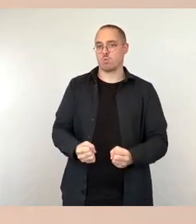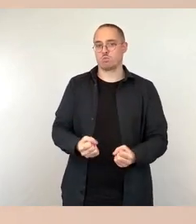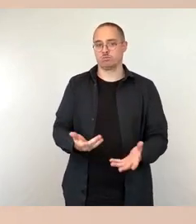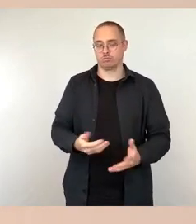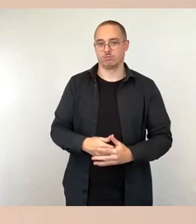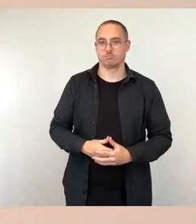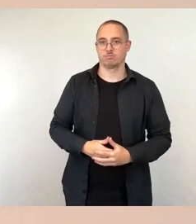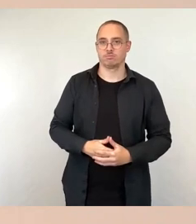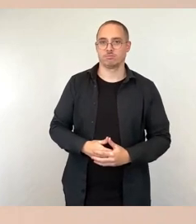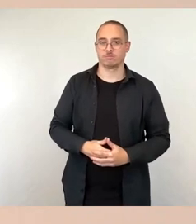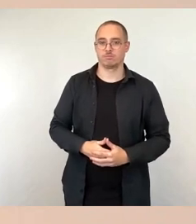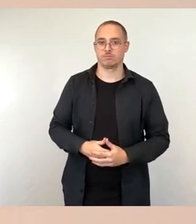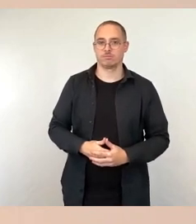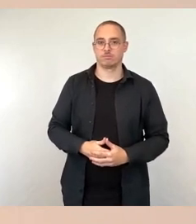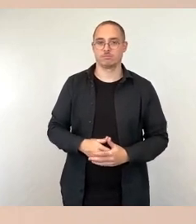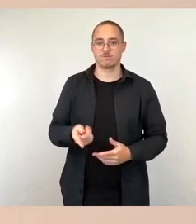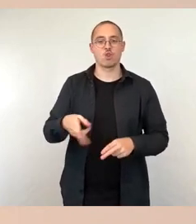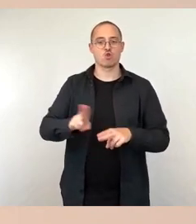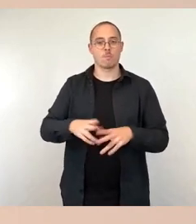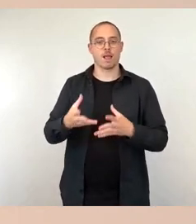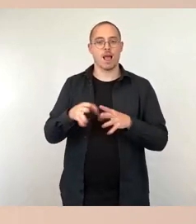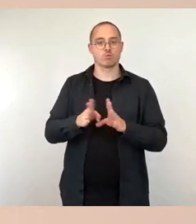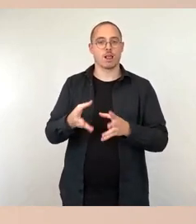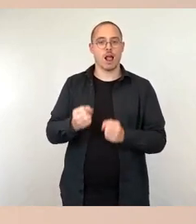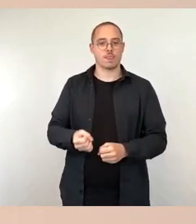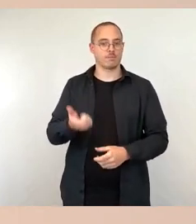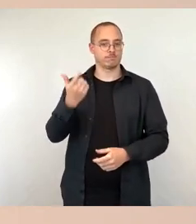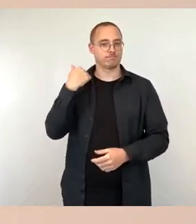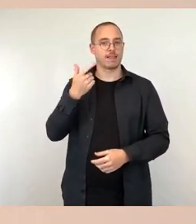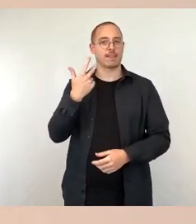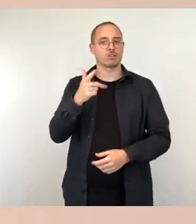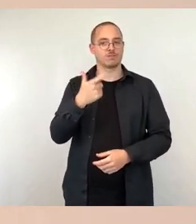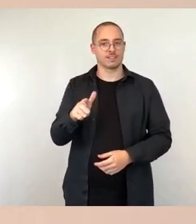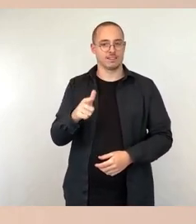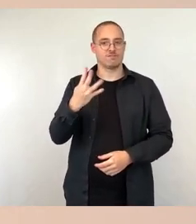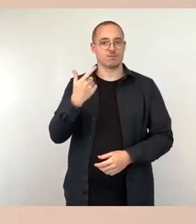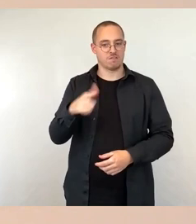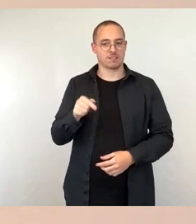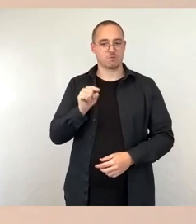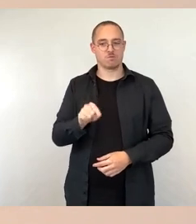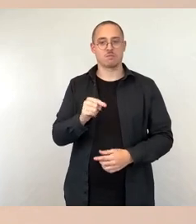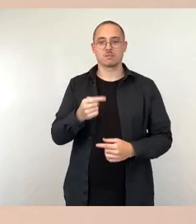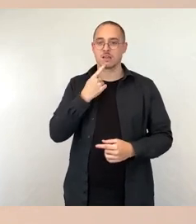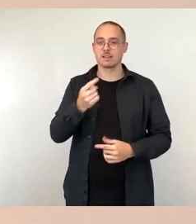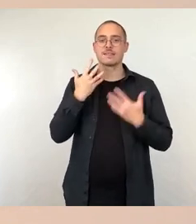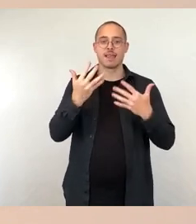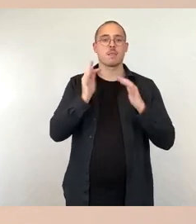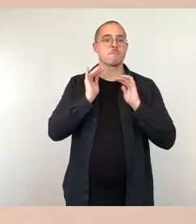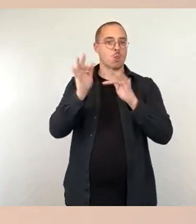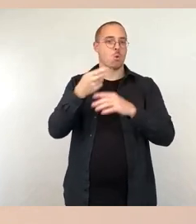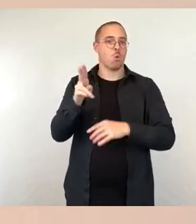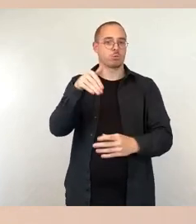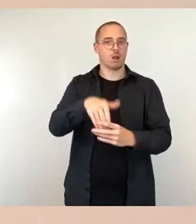im Doppelhaushalt 23, 24, 10 Millionen zur Verfügung stehen. Der jährliche Bedarf, also für beide Jahre.